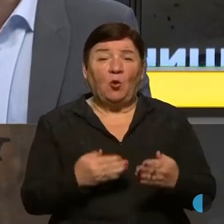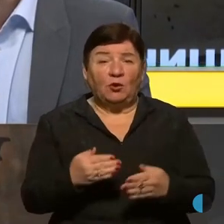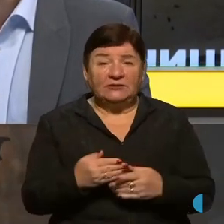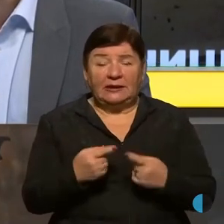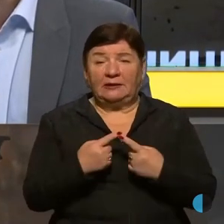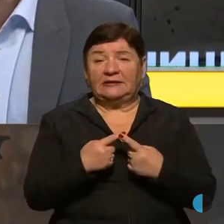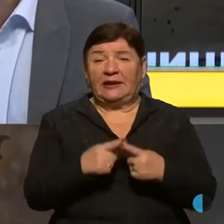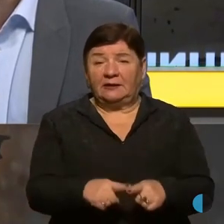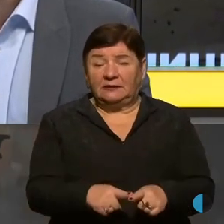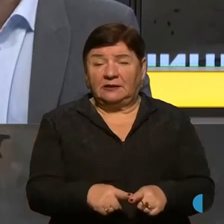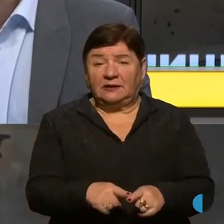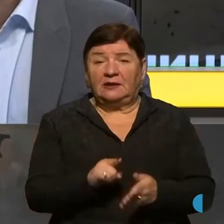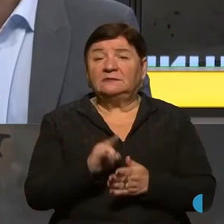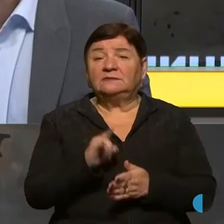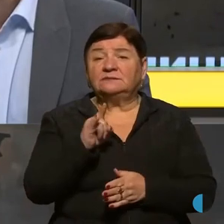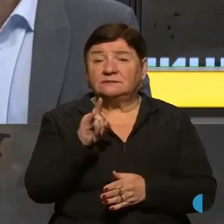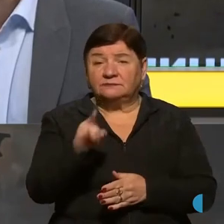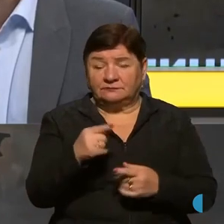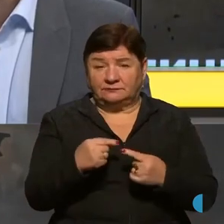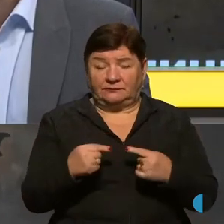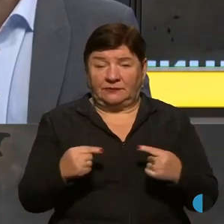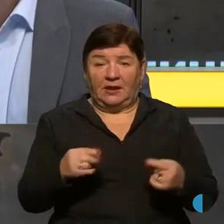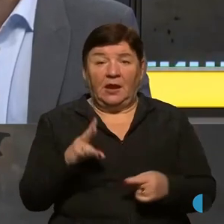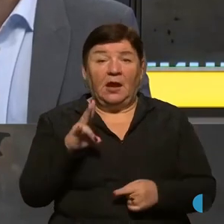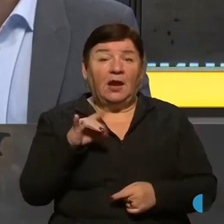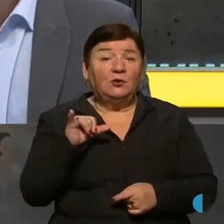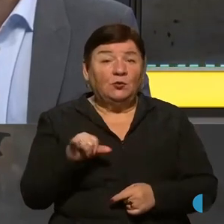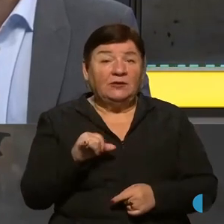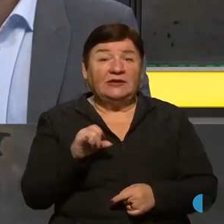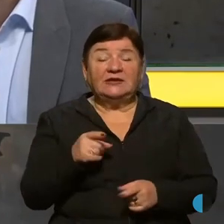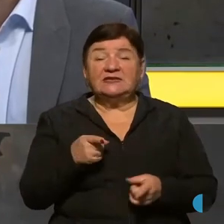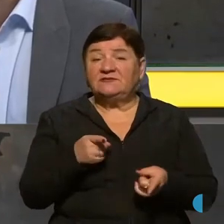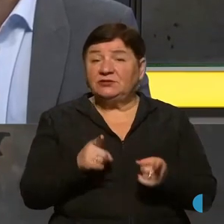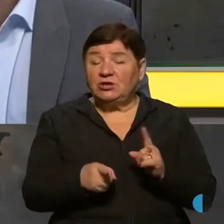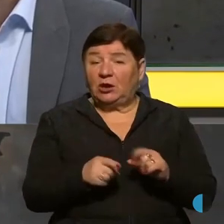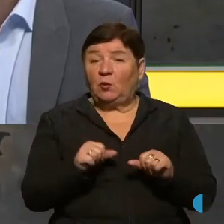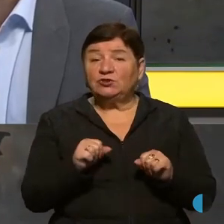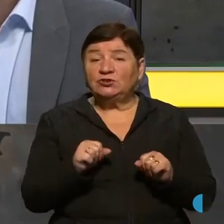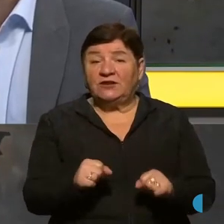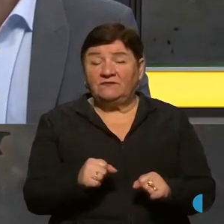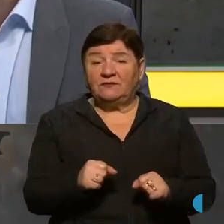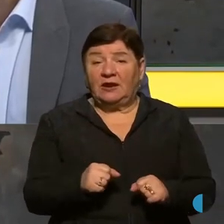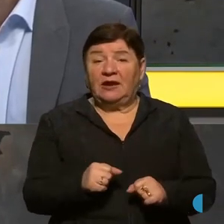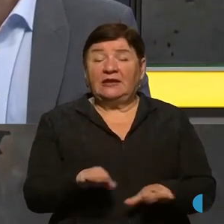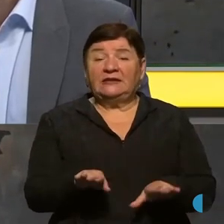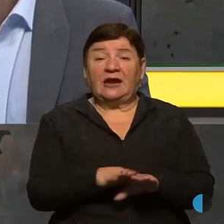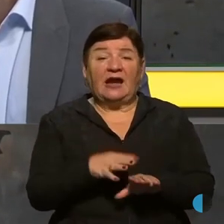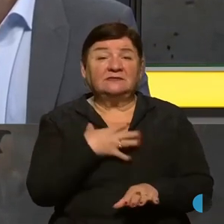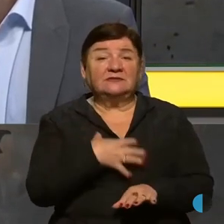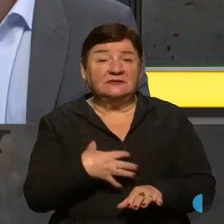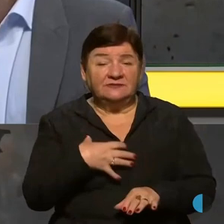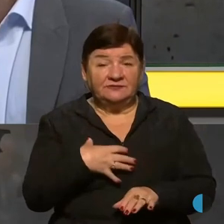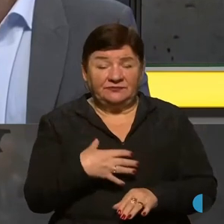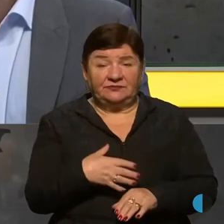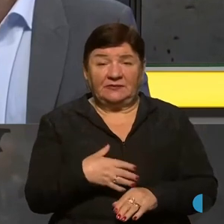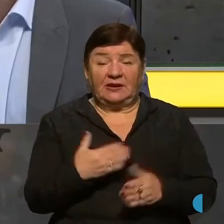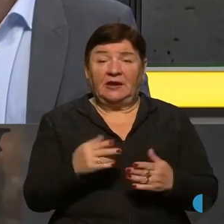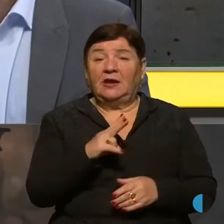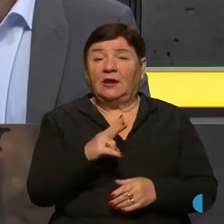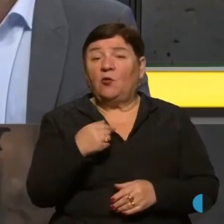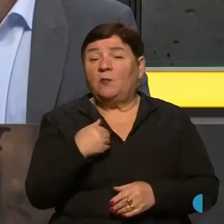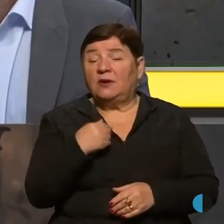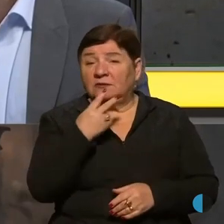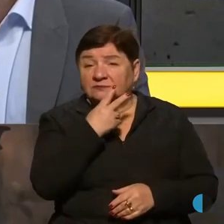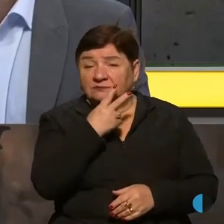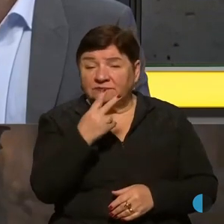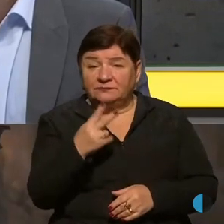техніки, літальних апаратів. Ну і, звичайно, можливо, певна і стратегічна, яку ми спостерігаємо, але це